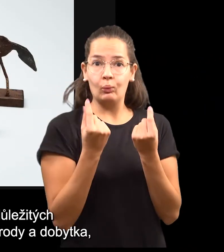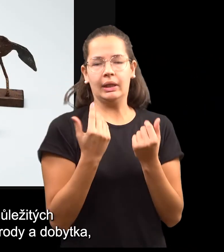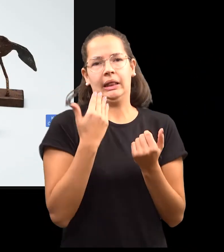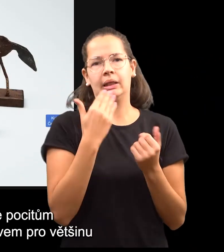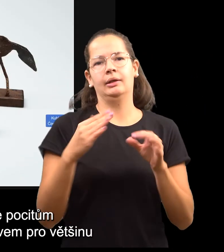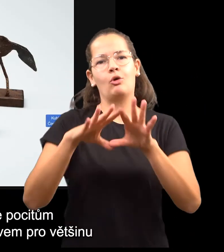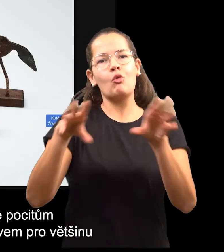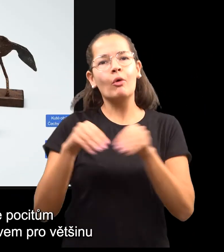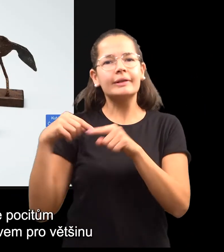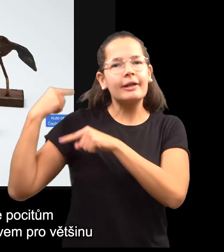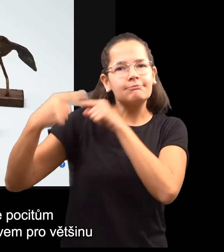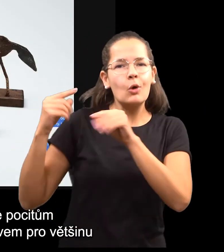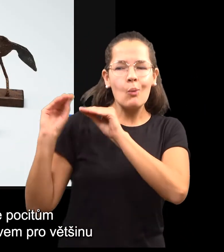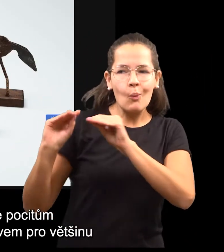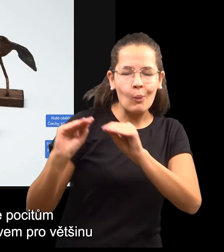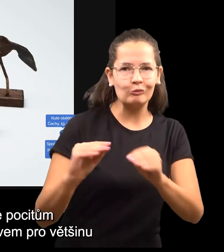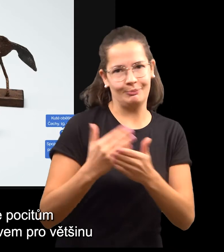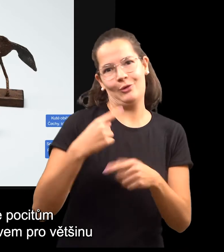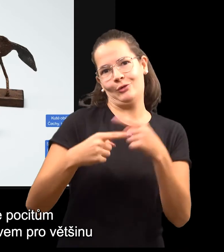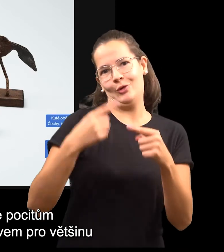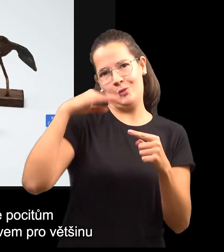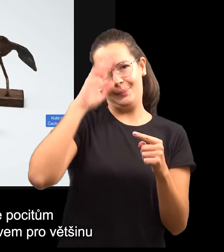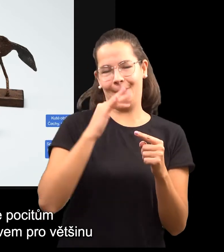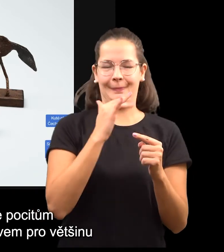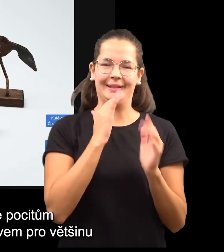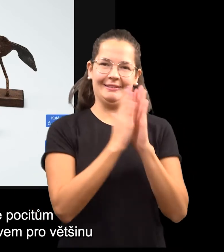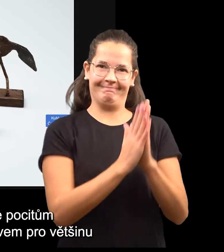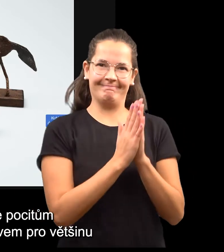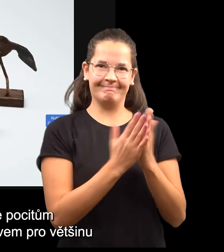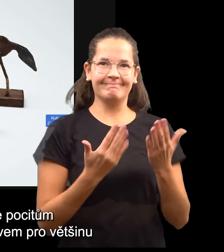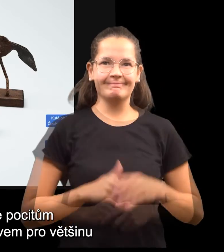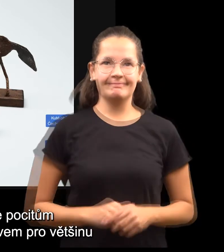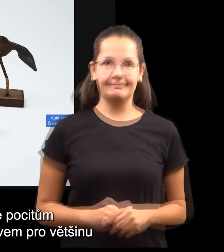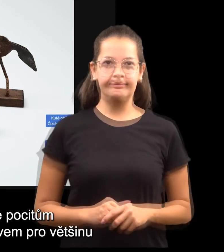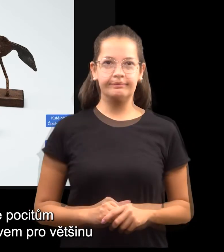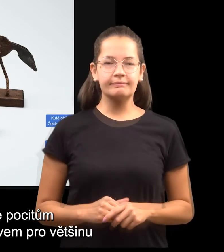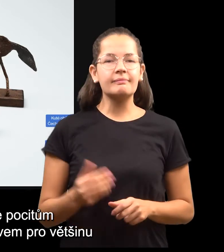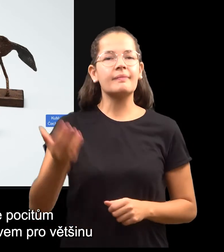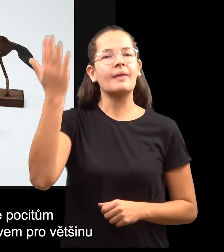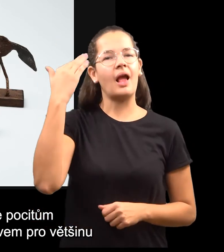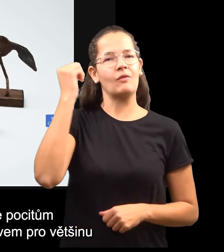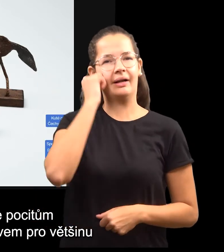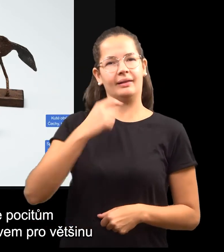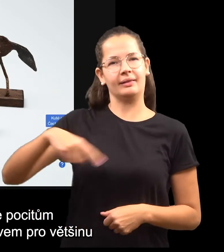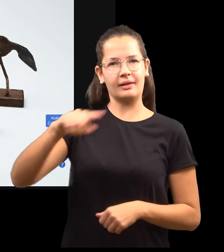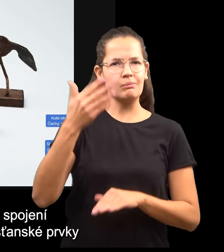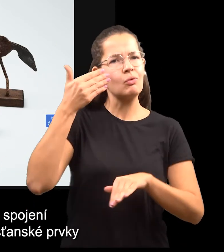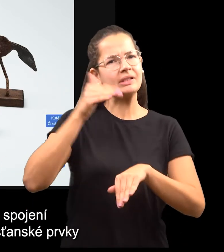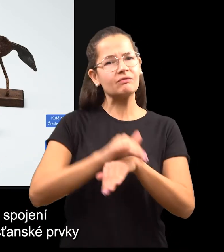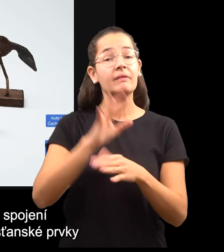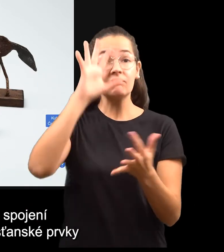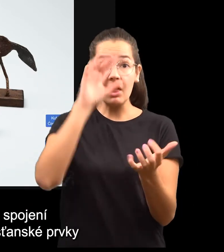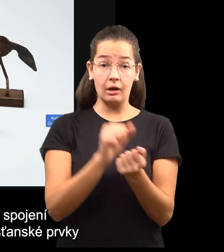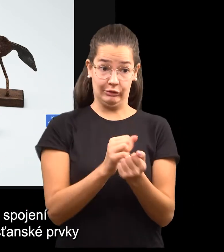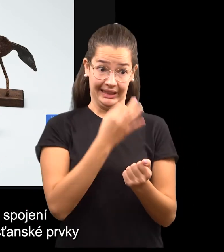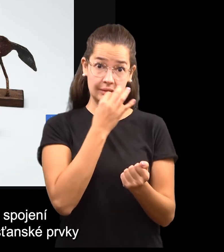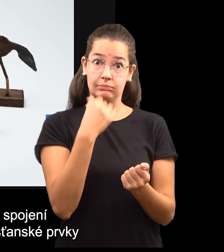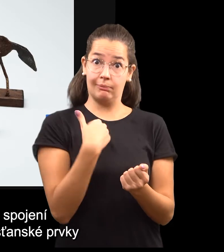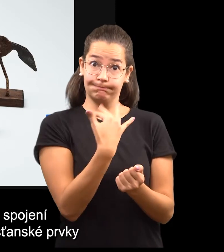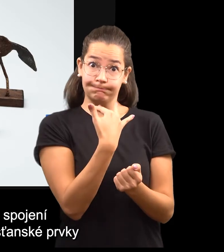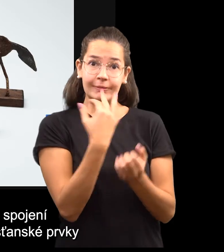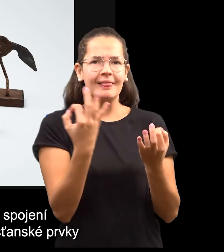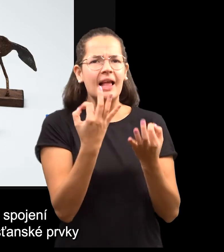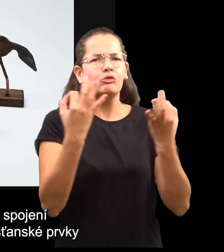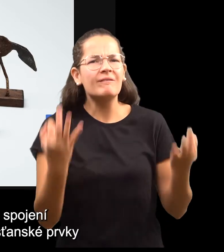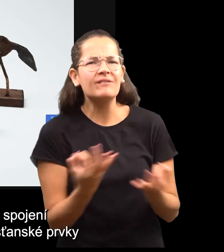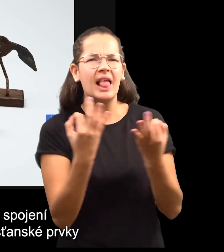dobytka, pomáhala lidem bránit se pocitům nejistoty a úzkosti. Typickým jevem pro většinu ochranných praktik bylo